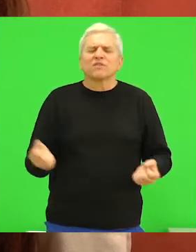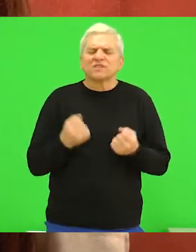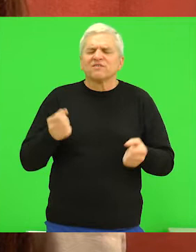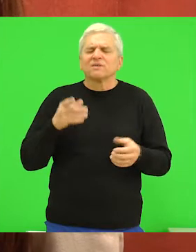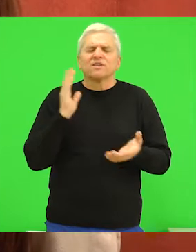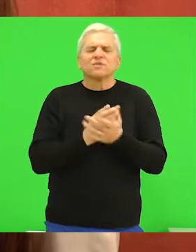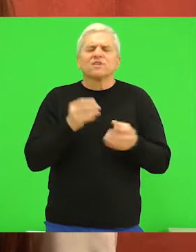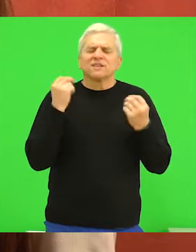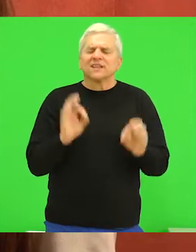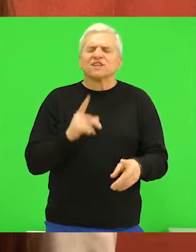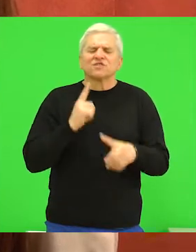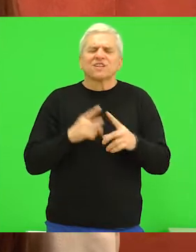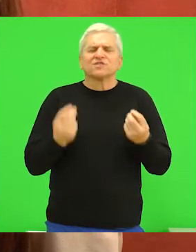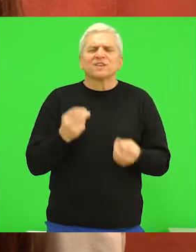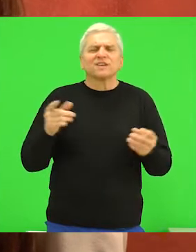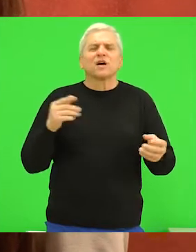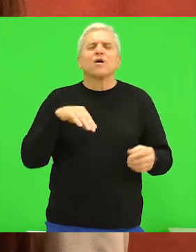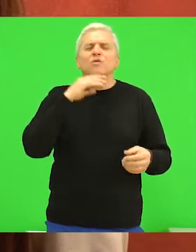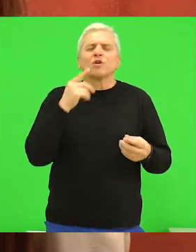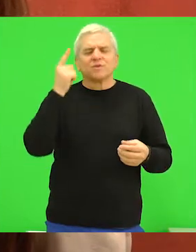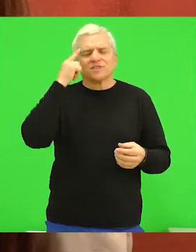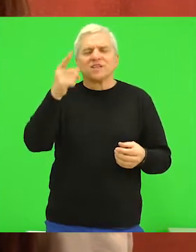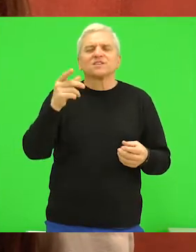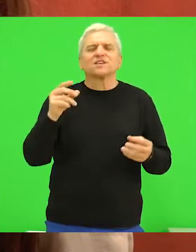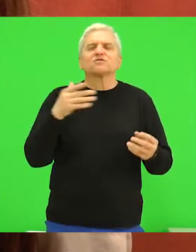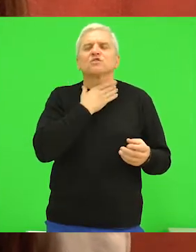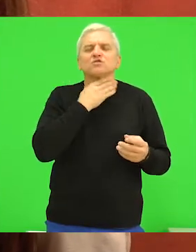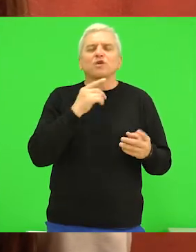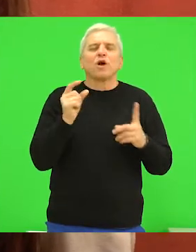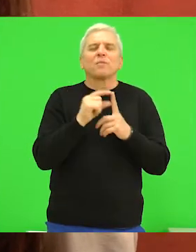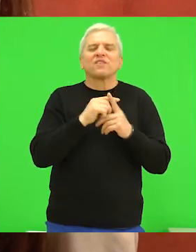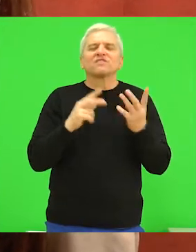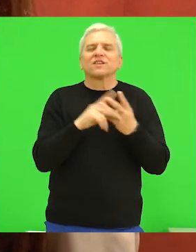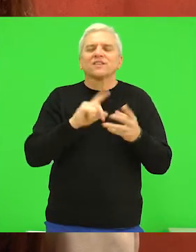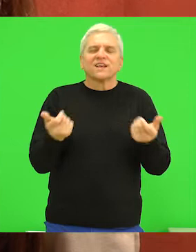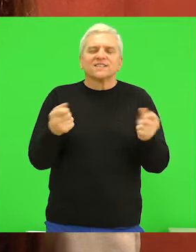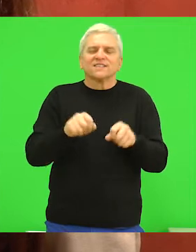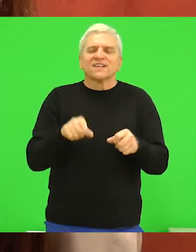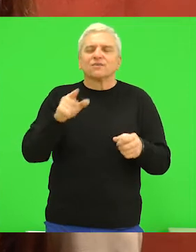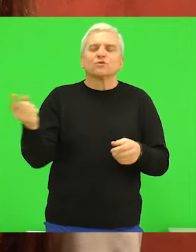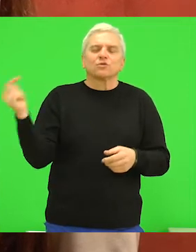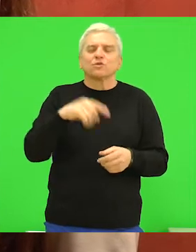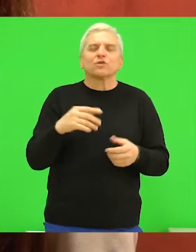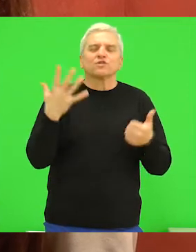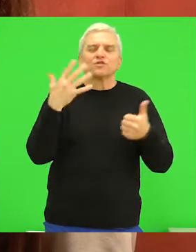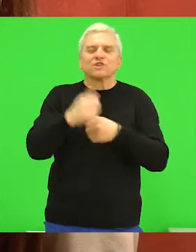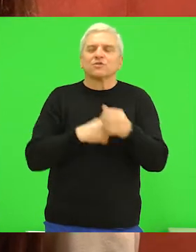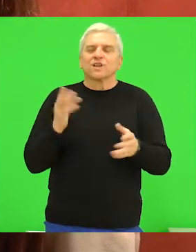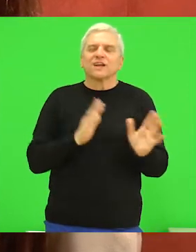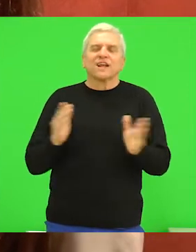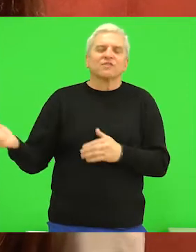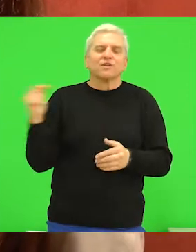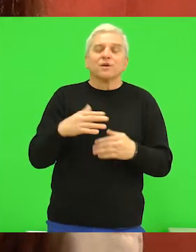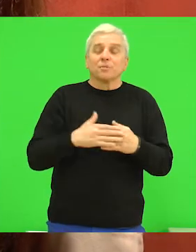kako bismo bili sinhroni. Mnogo bi mi značilo da se škola Petefišandor ne zatvori, jer ovde dolazim već šest